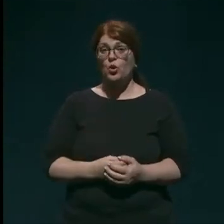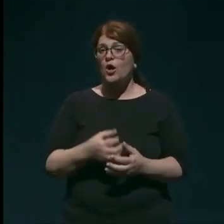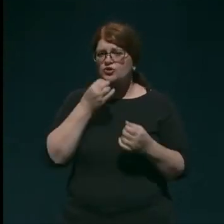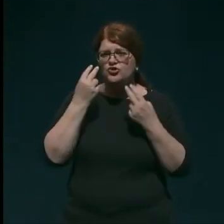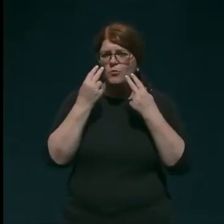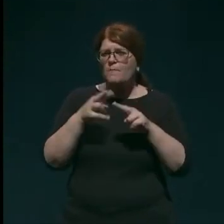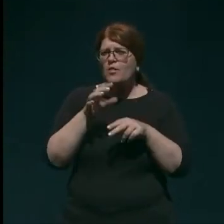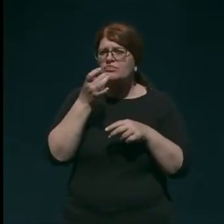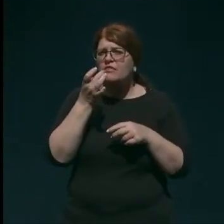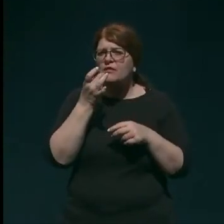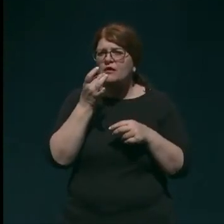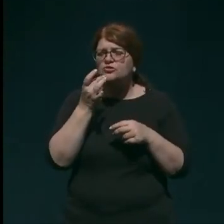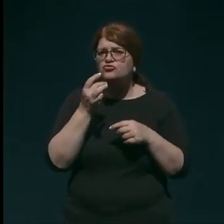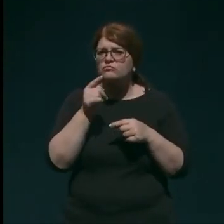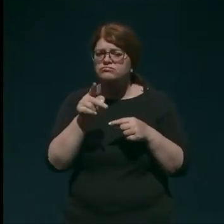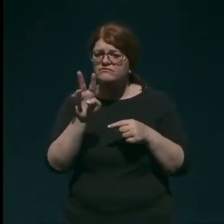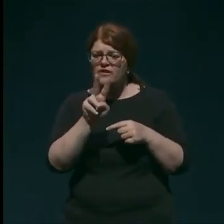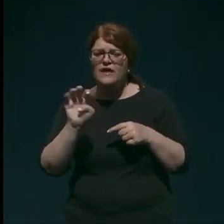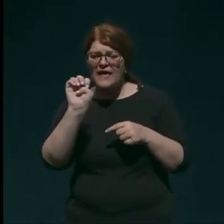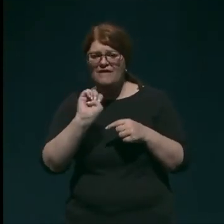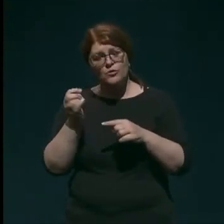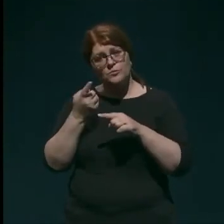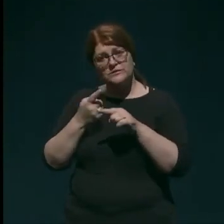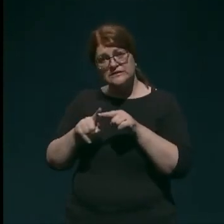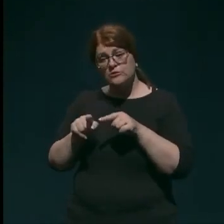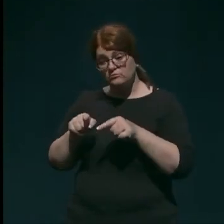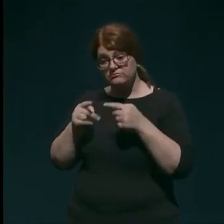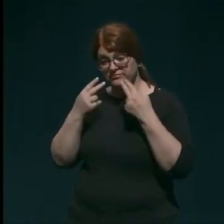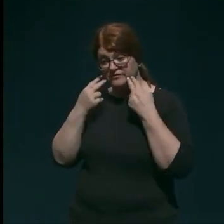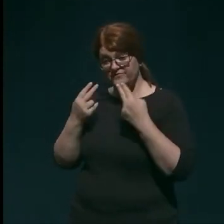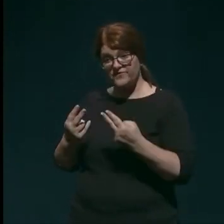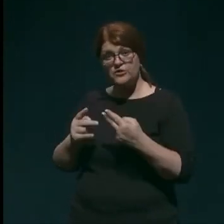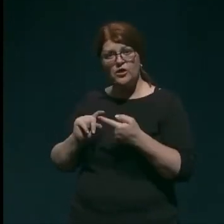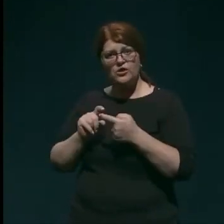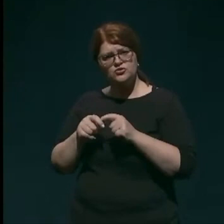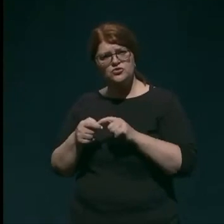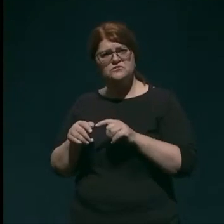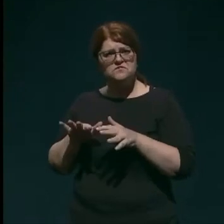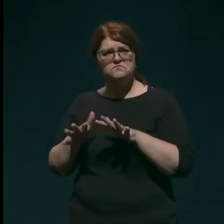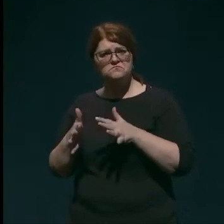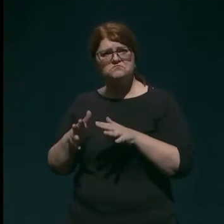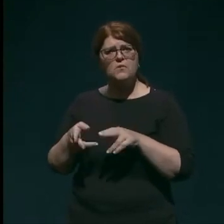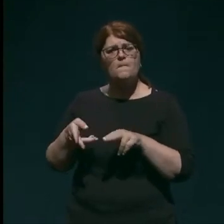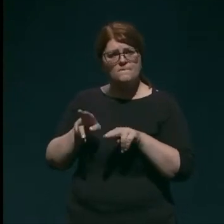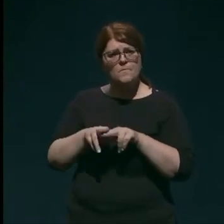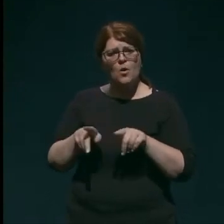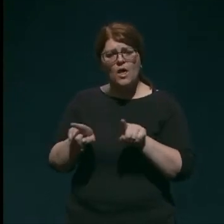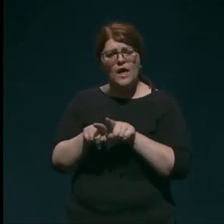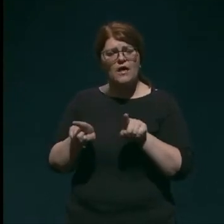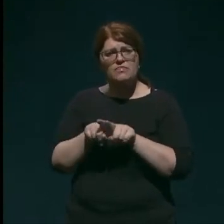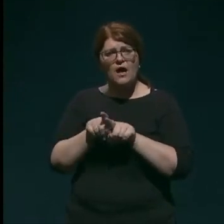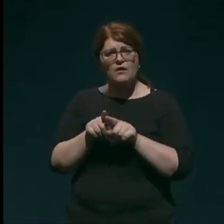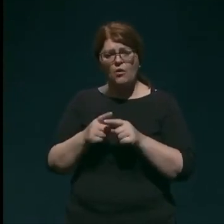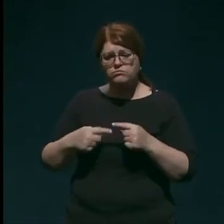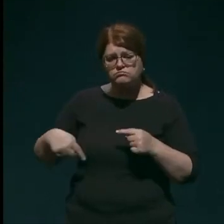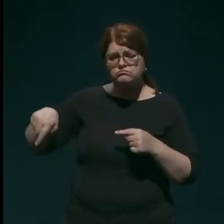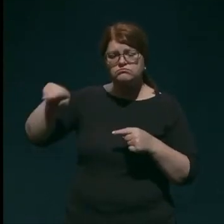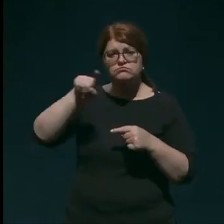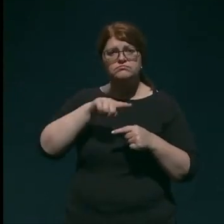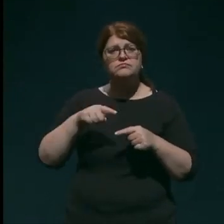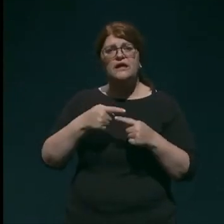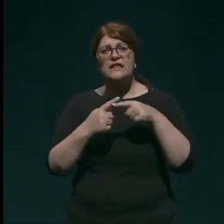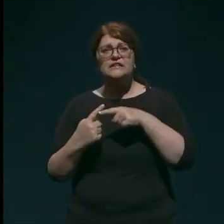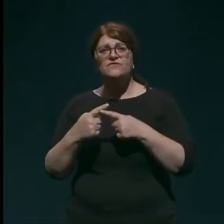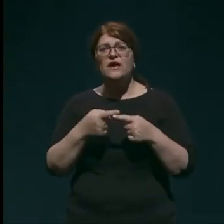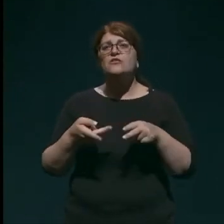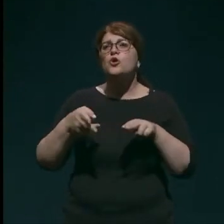natančno tam v evropskem delu, vidite, da zdaj so zadeve nekako bolj homogeno obarvane, da je to tveganje nekako